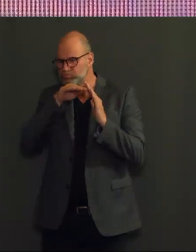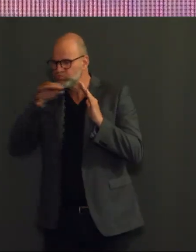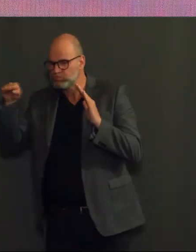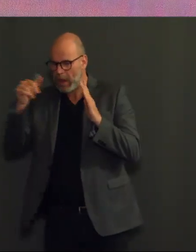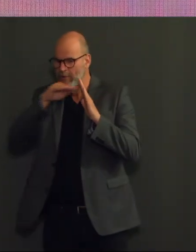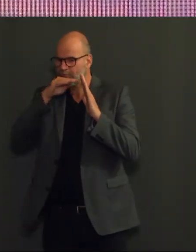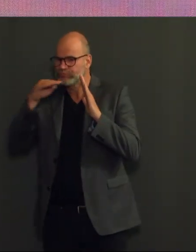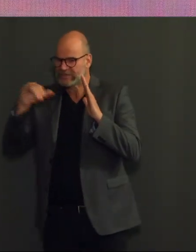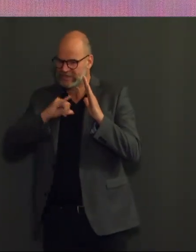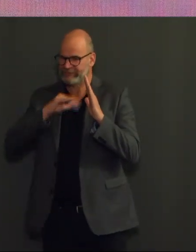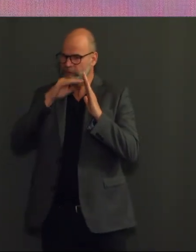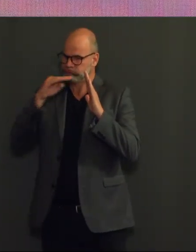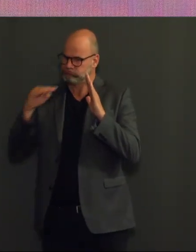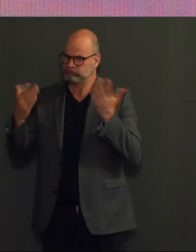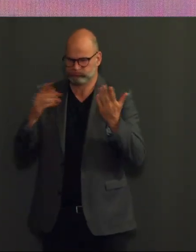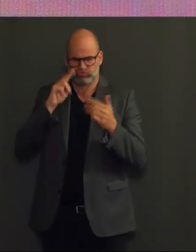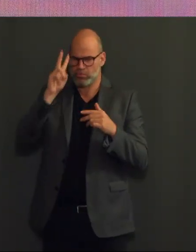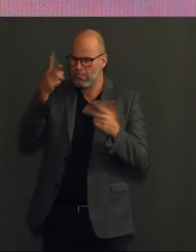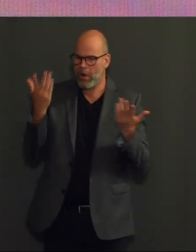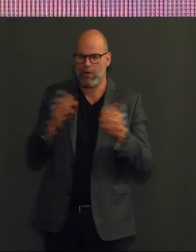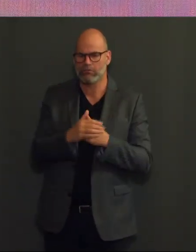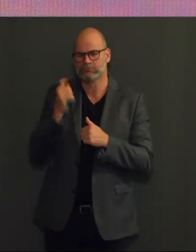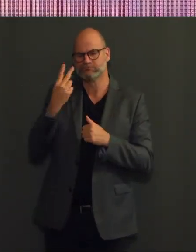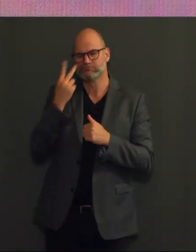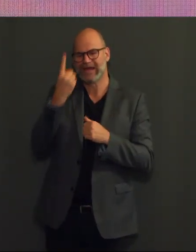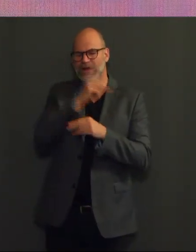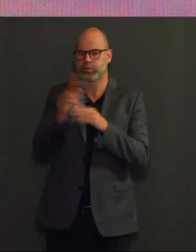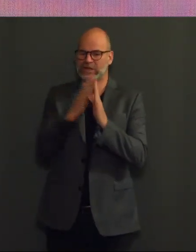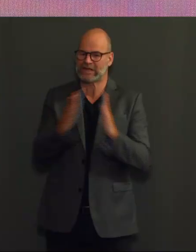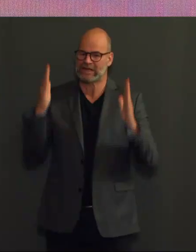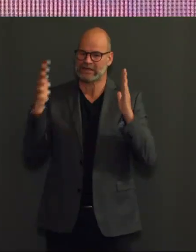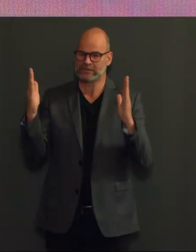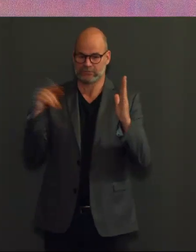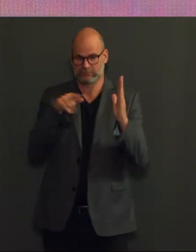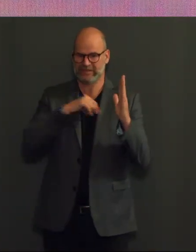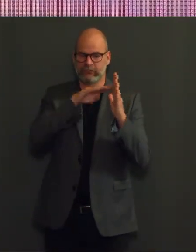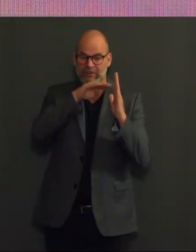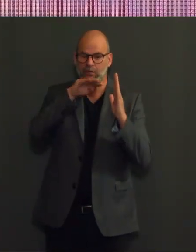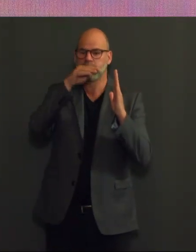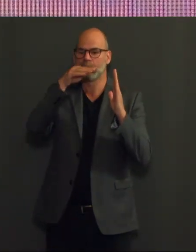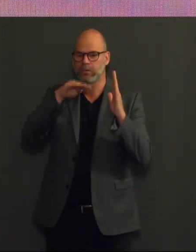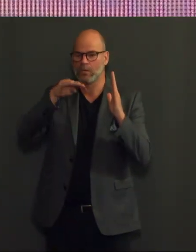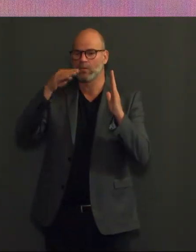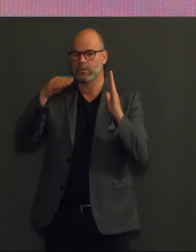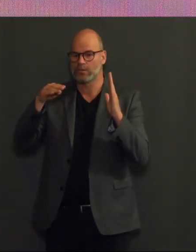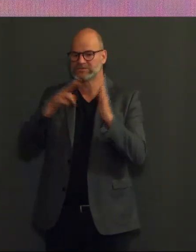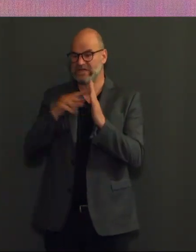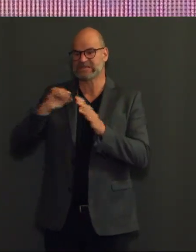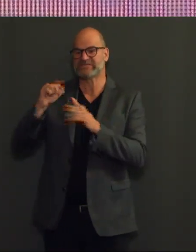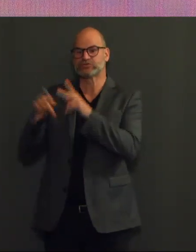schommelingen zijn. Vooral wat betreft de ontslagen op intensieve zorgen. Meestal is het zo dat gedurende het weekend